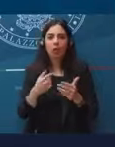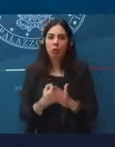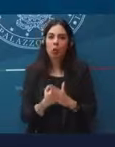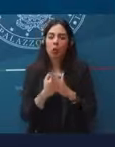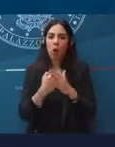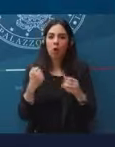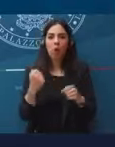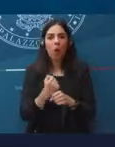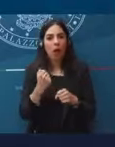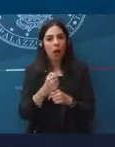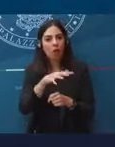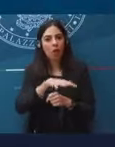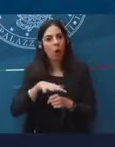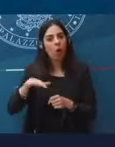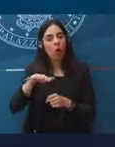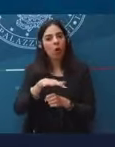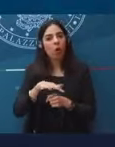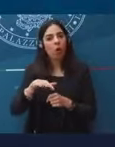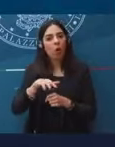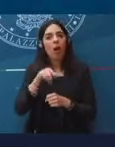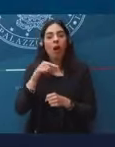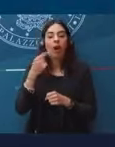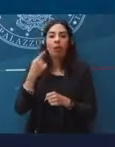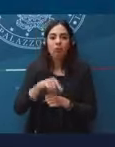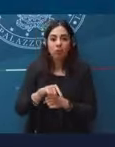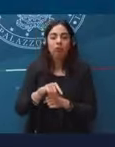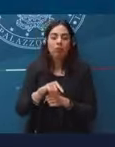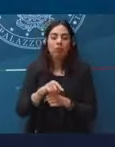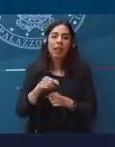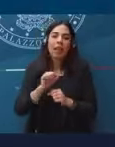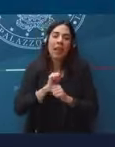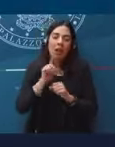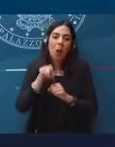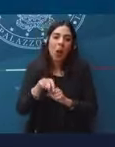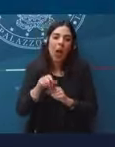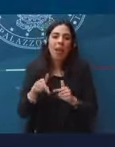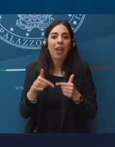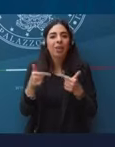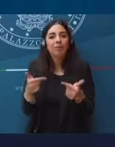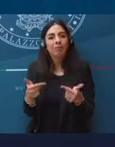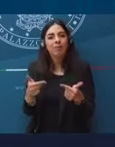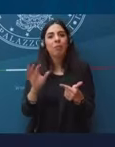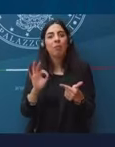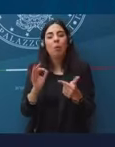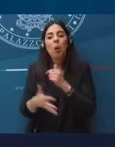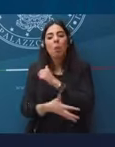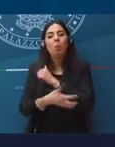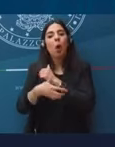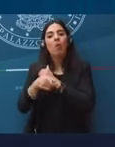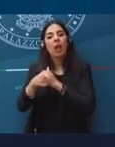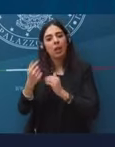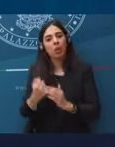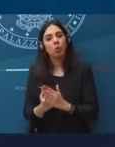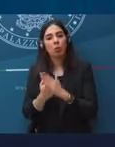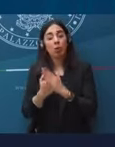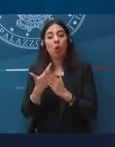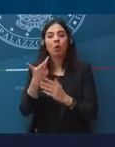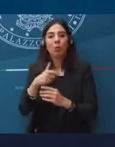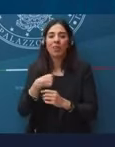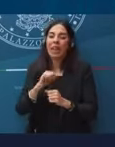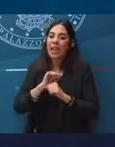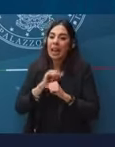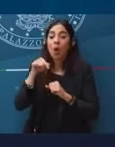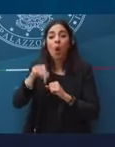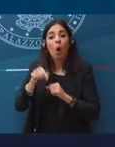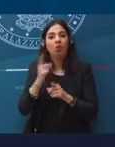che articolano l'intervento e anche, credo, di grande significato per quanto attiene la povertà che purtroppo, credo, debba essere la questione che